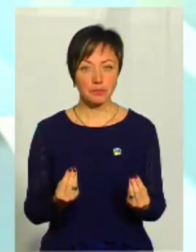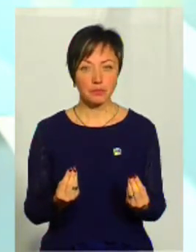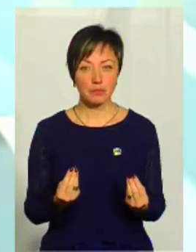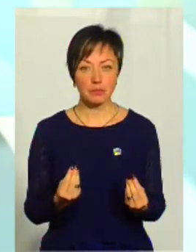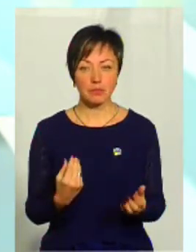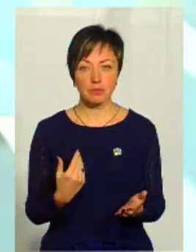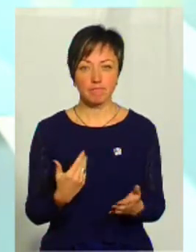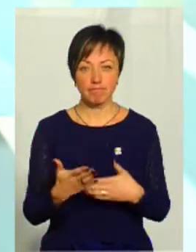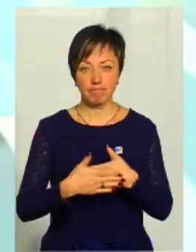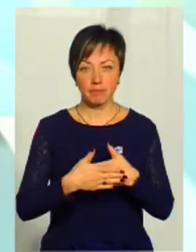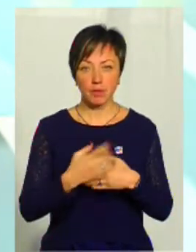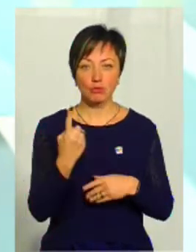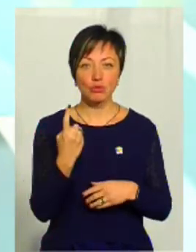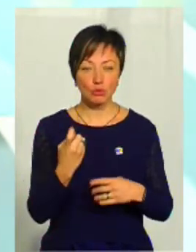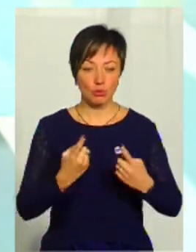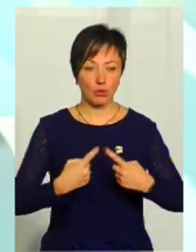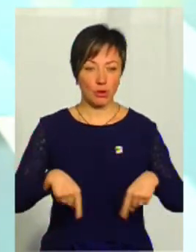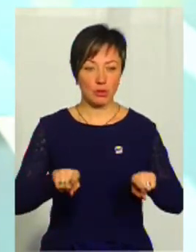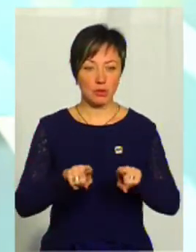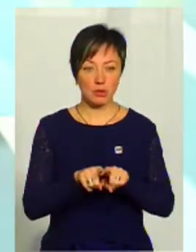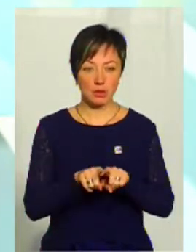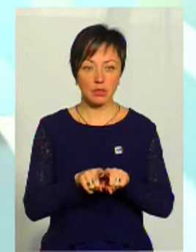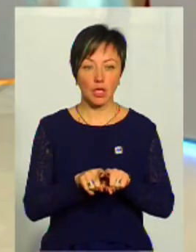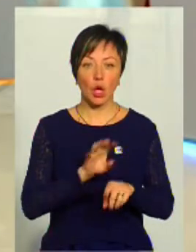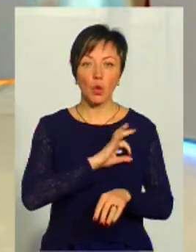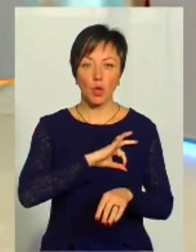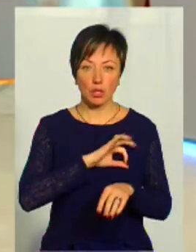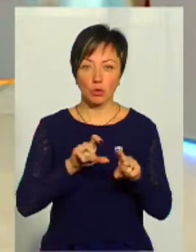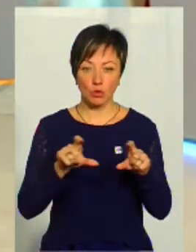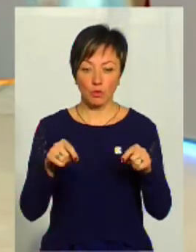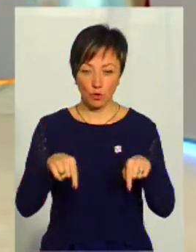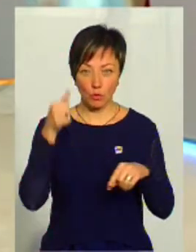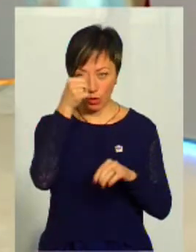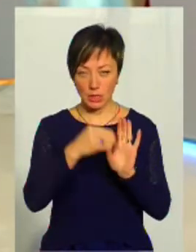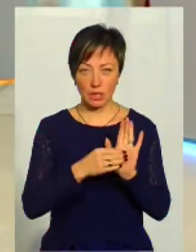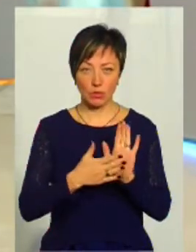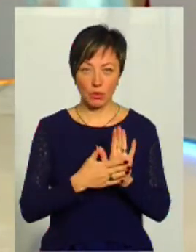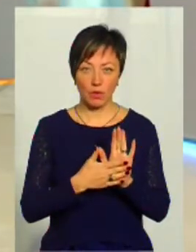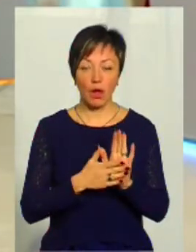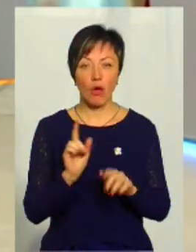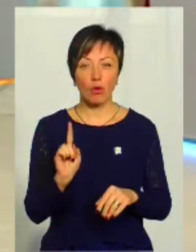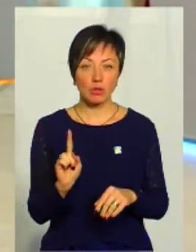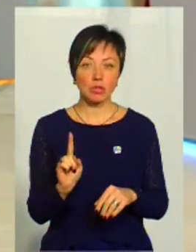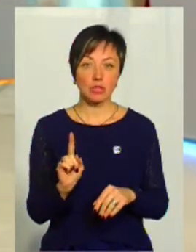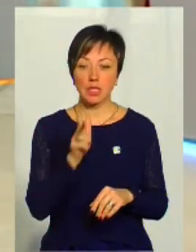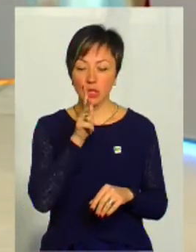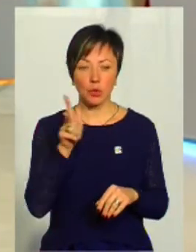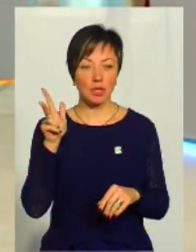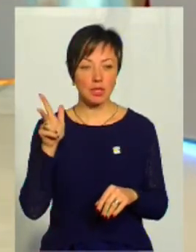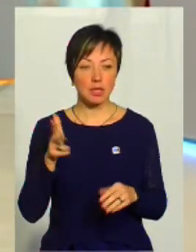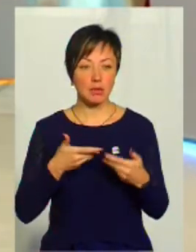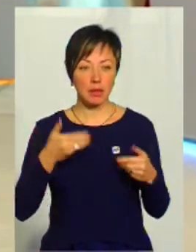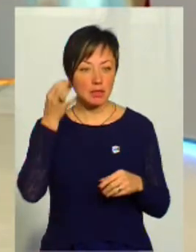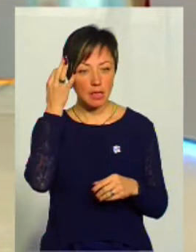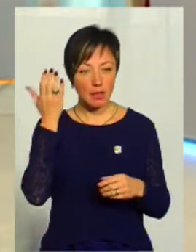десь близько 100 організацій з статусом юрисоби це в цьому році зареєстровано. Хоча, ну, три роки назад